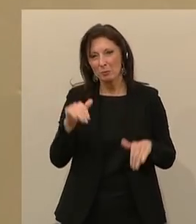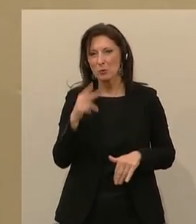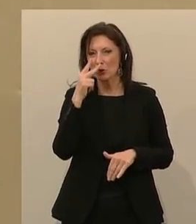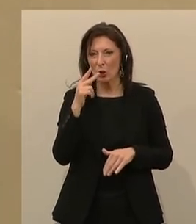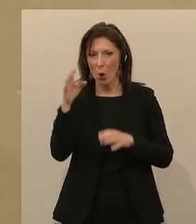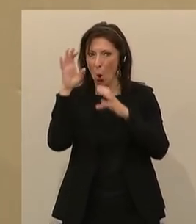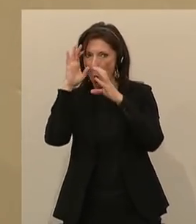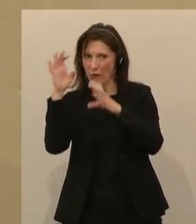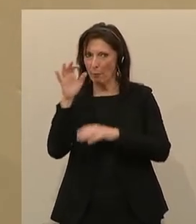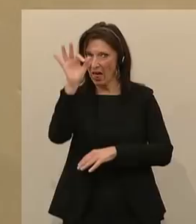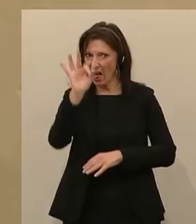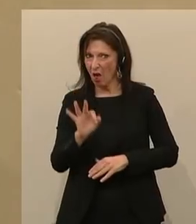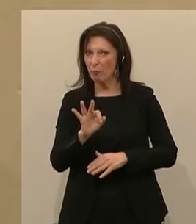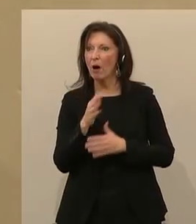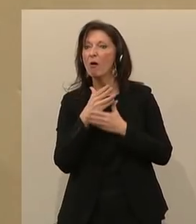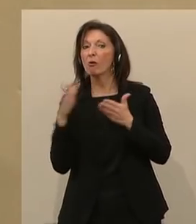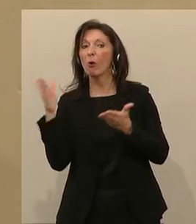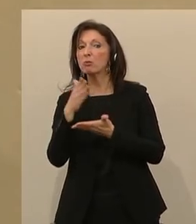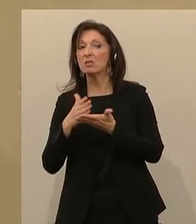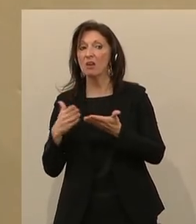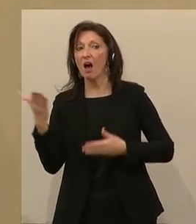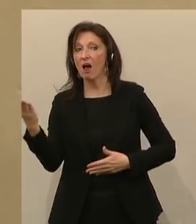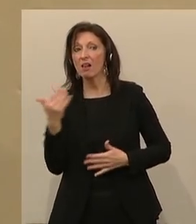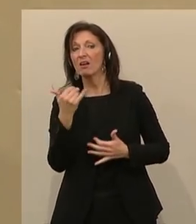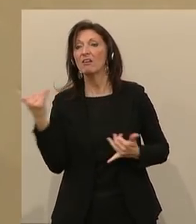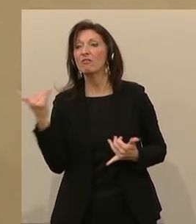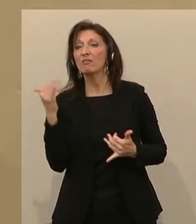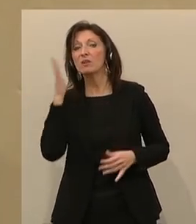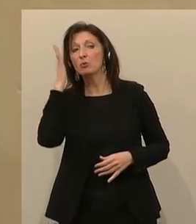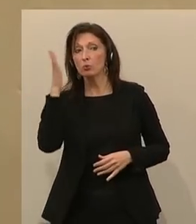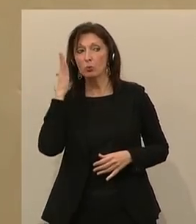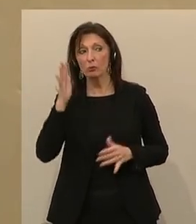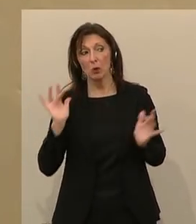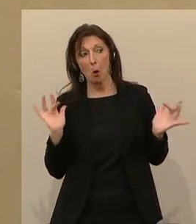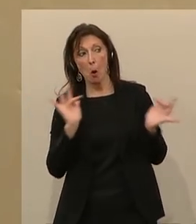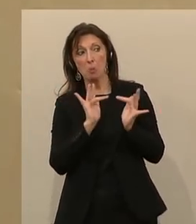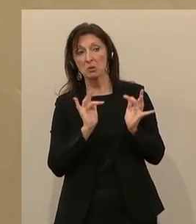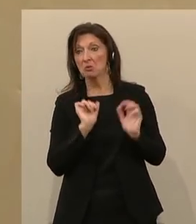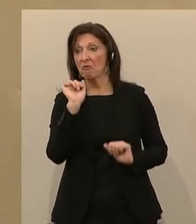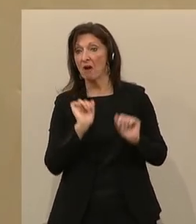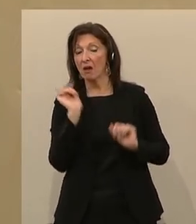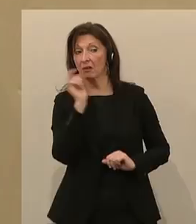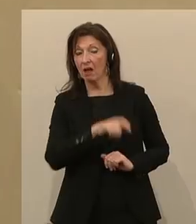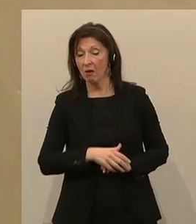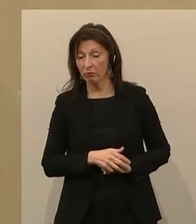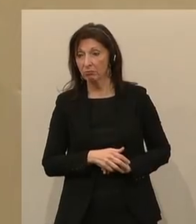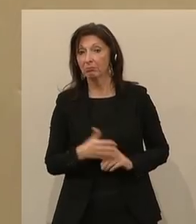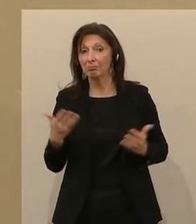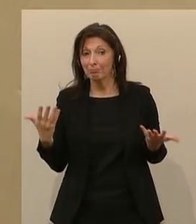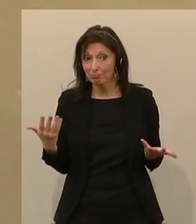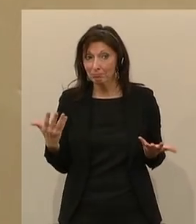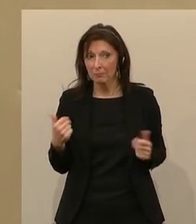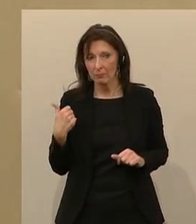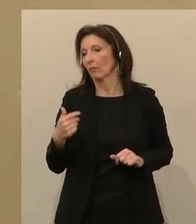ÖVP und FPÖ insgesamt ihren Umgang mit der Opposition gestalten wird. Der Auftakt in diesem